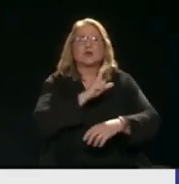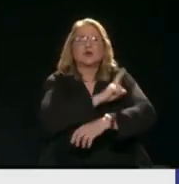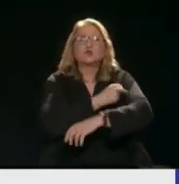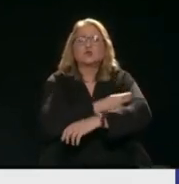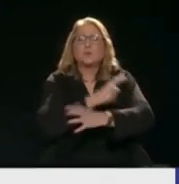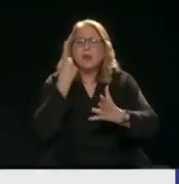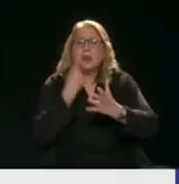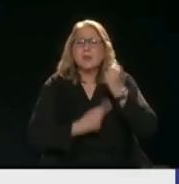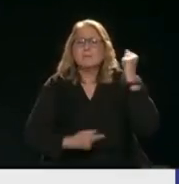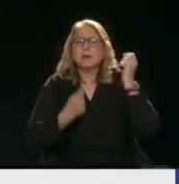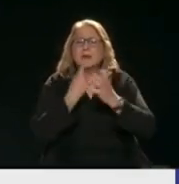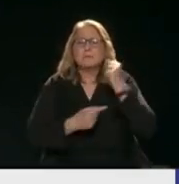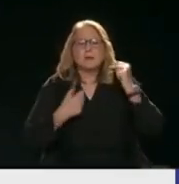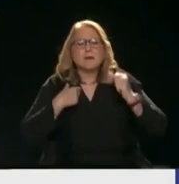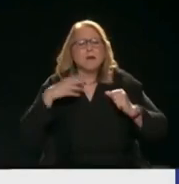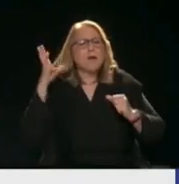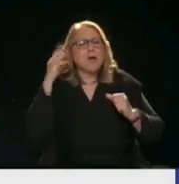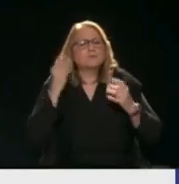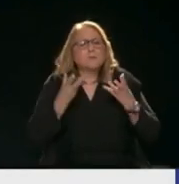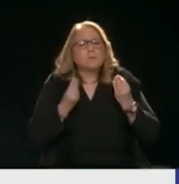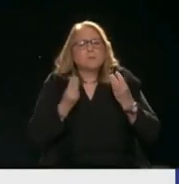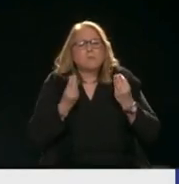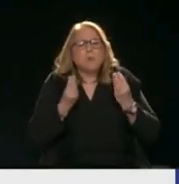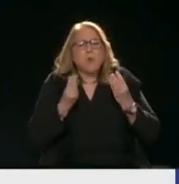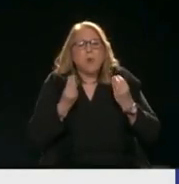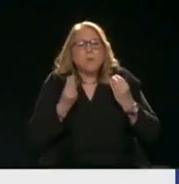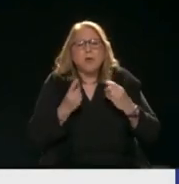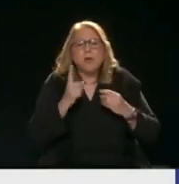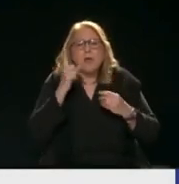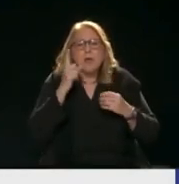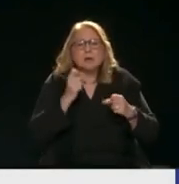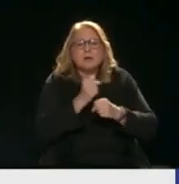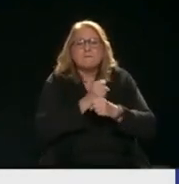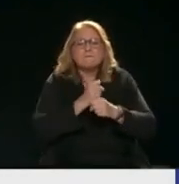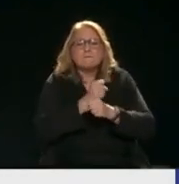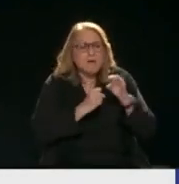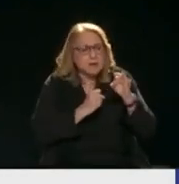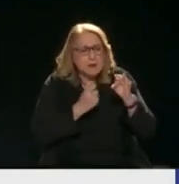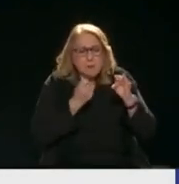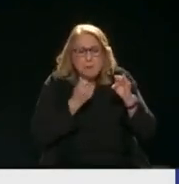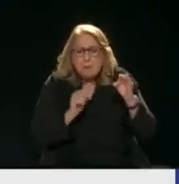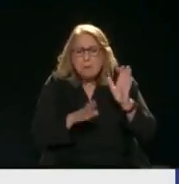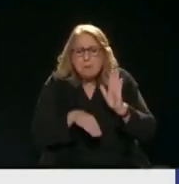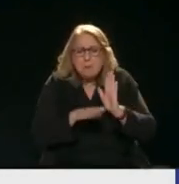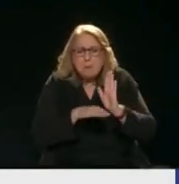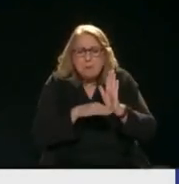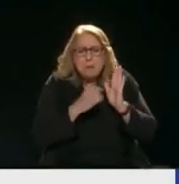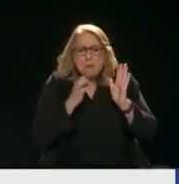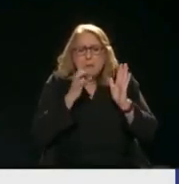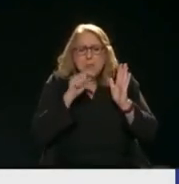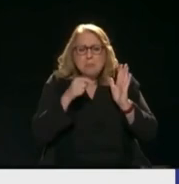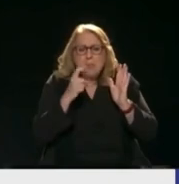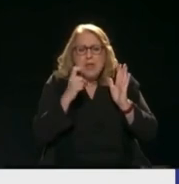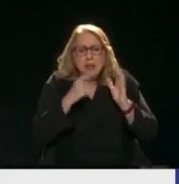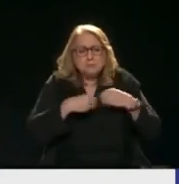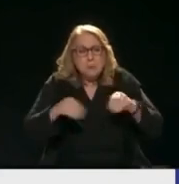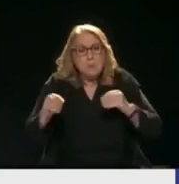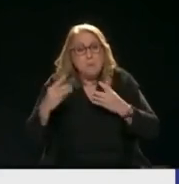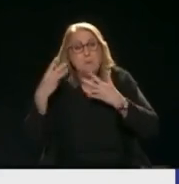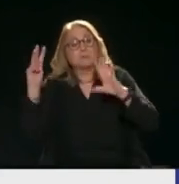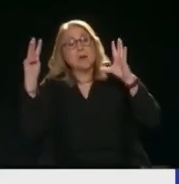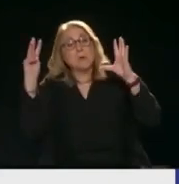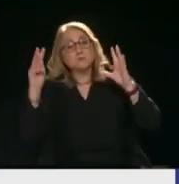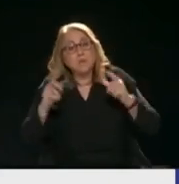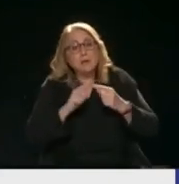έχουν λείψεις Έχω ακούσει άπειρα πράγματα Ένα φάρμακο που κάνει 10 λεπτά Υπάρχει μια τεράστια αισροκέρδεια Όσον αφορά το